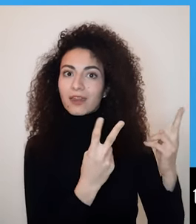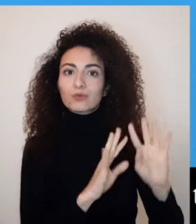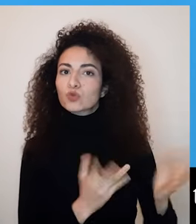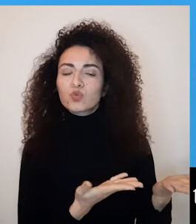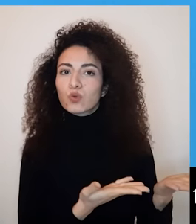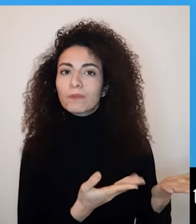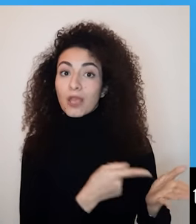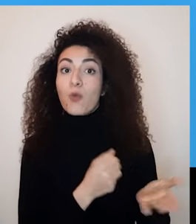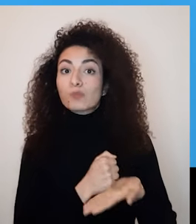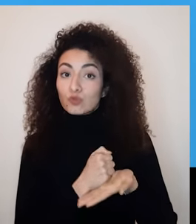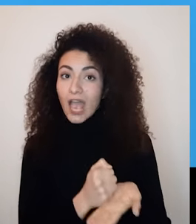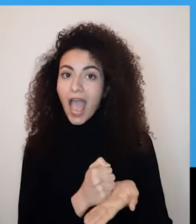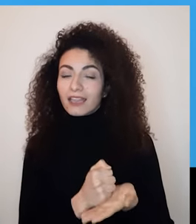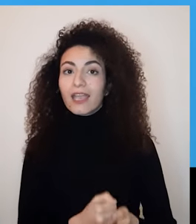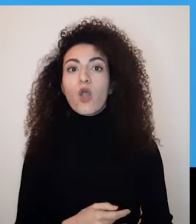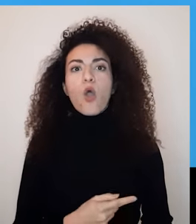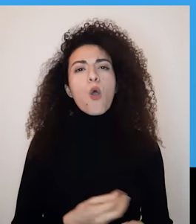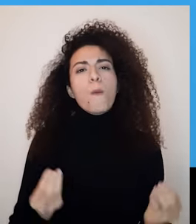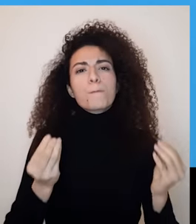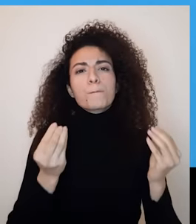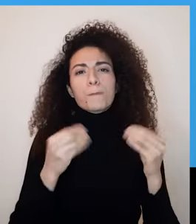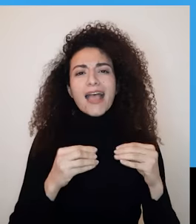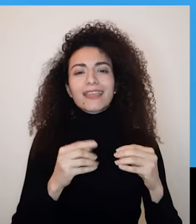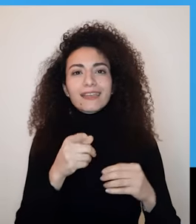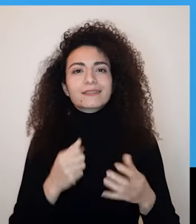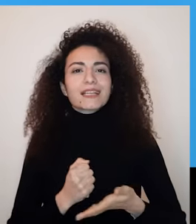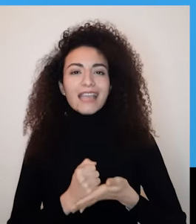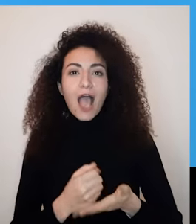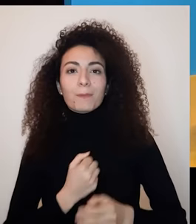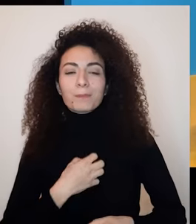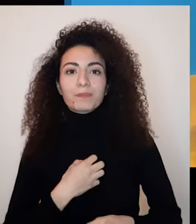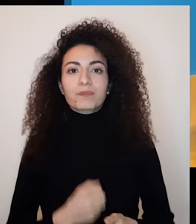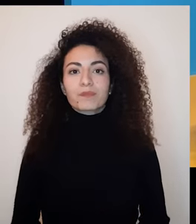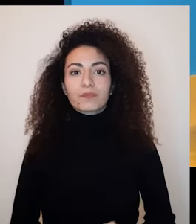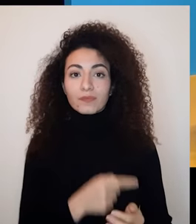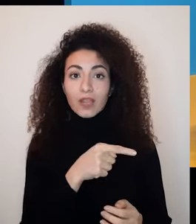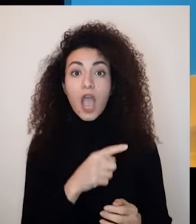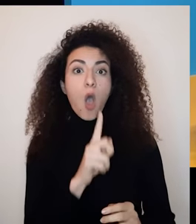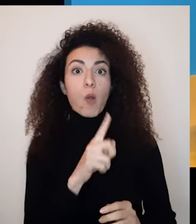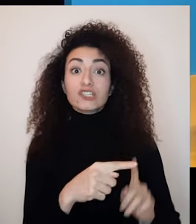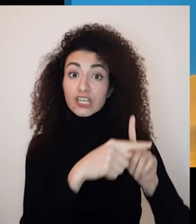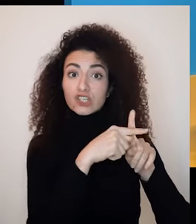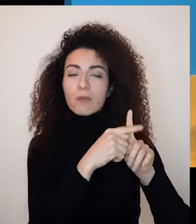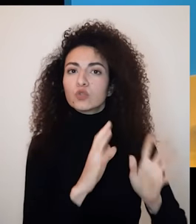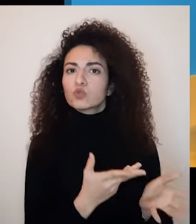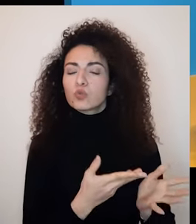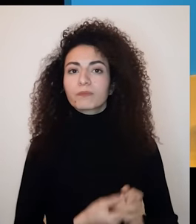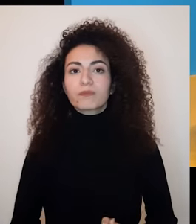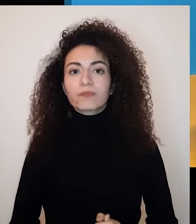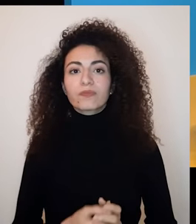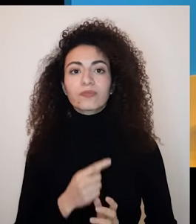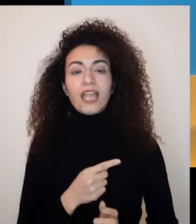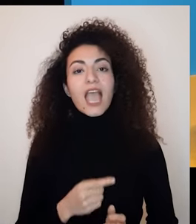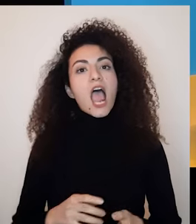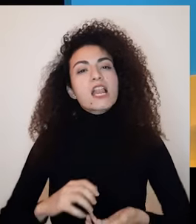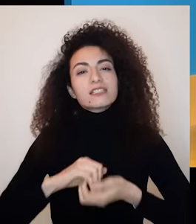ممكن أن يكونوا موارد مساعدة ومصدر لتنمية طاقة الحياة فيها النوع الأول من العلاقات الإيجابية هي